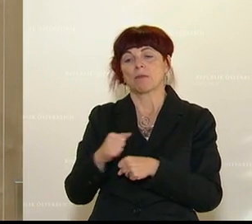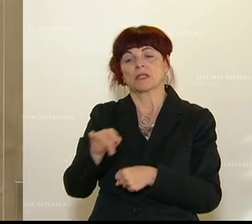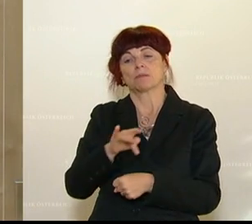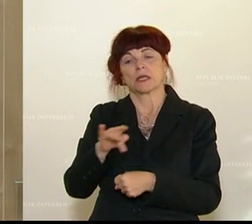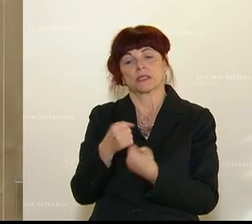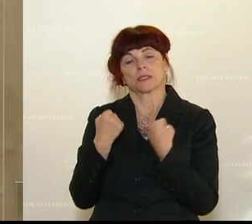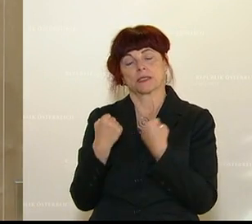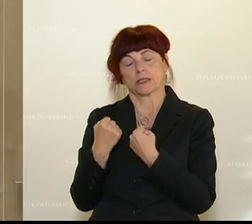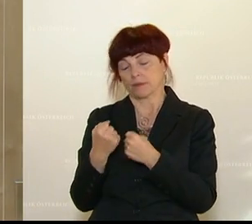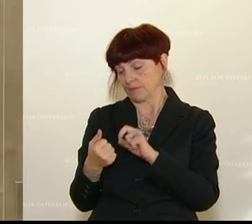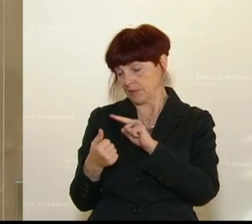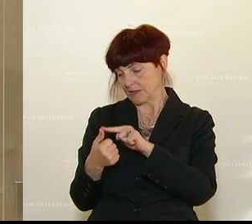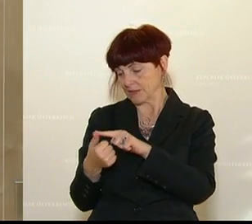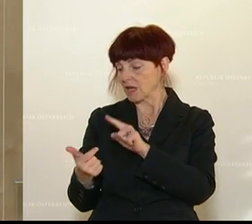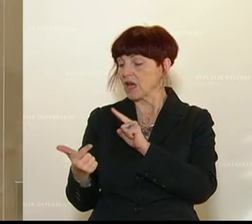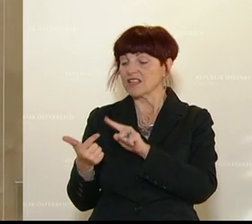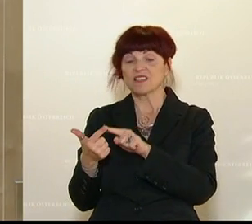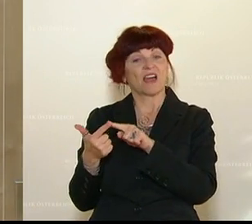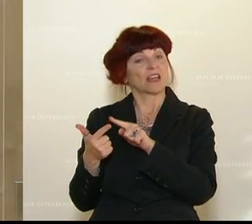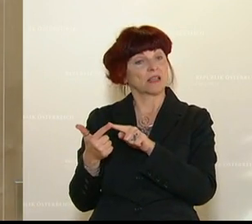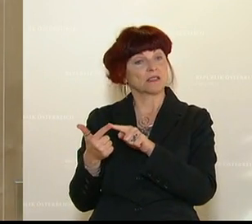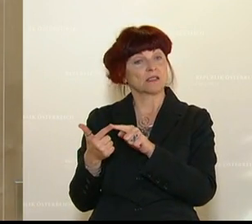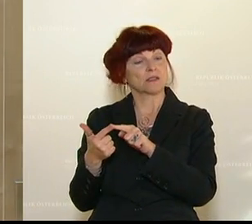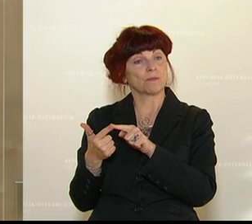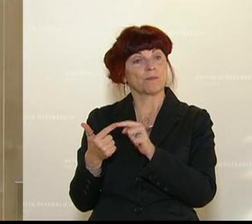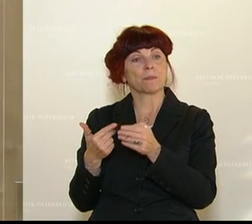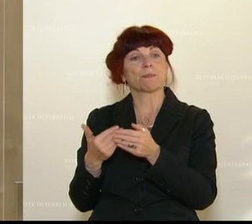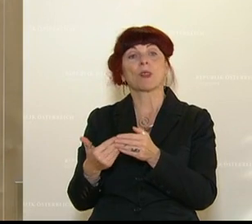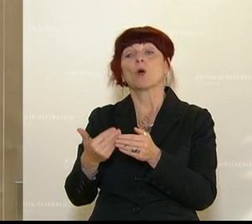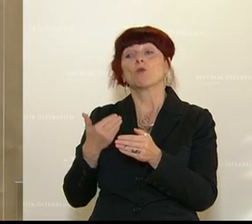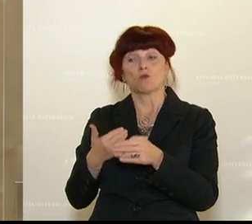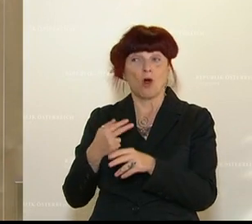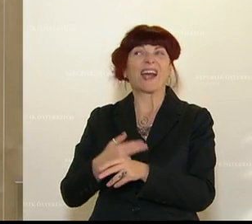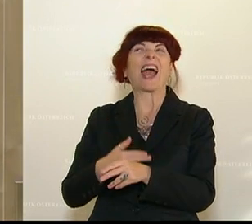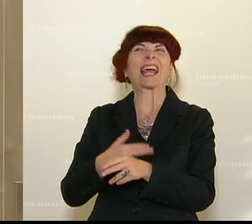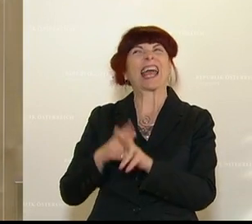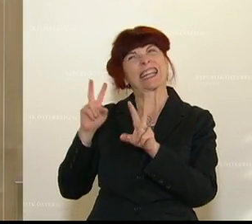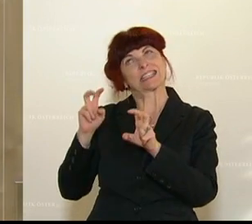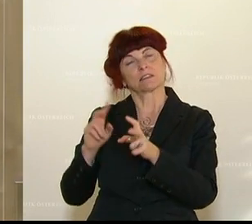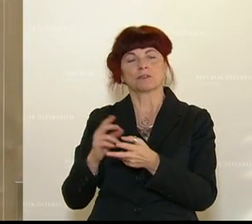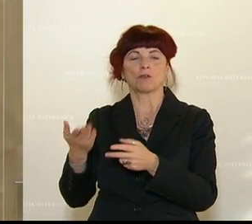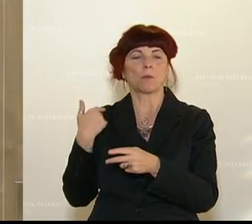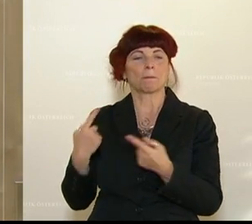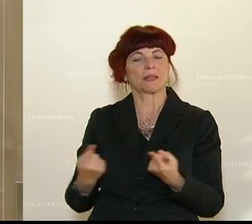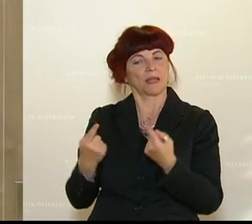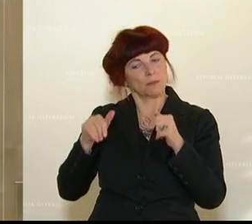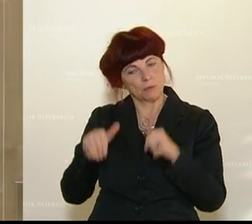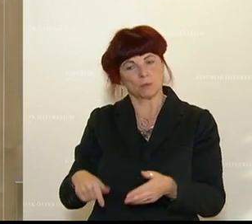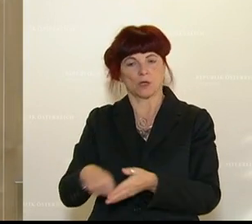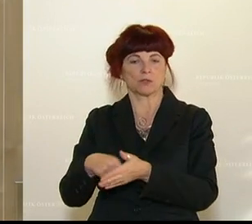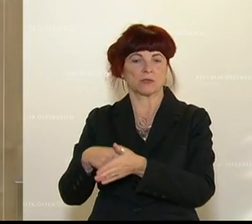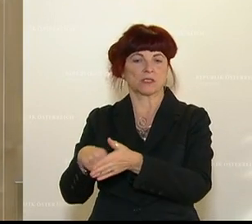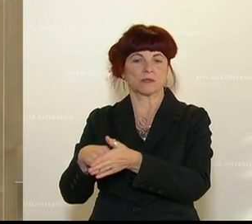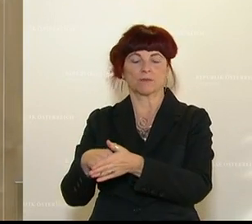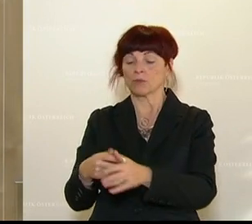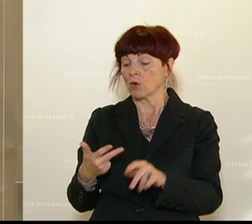es braucht, ich nenne es jetzt mal die Vorerkrankungen der Betriebe, die angegangen werden müssen. Und drittens, es braucht, dass wir auch die Krise nützen,